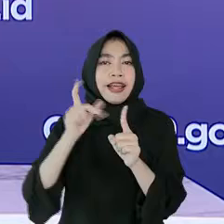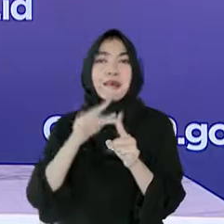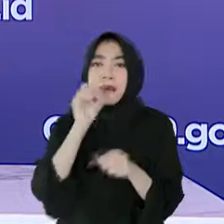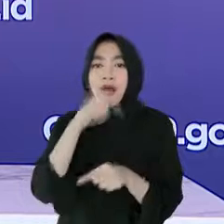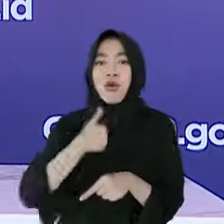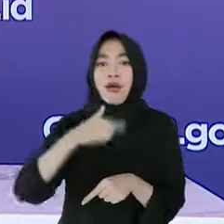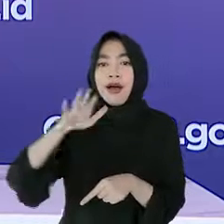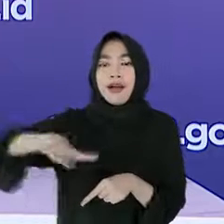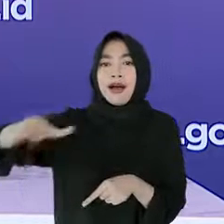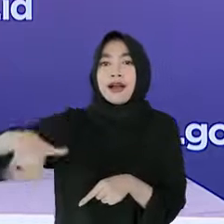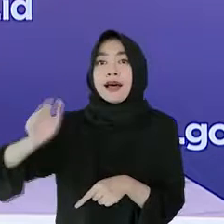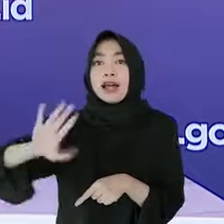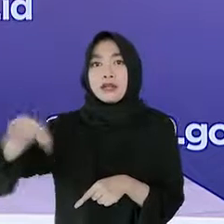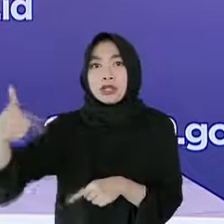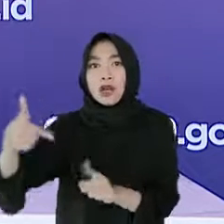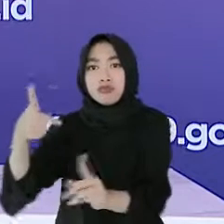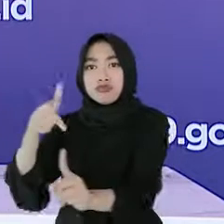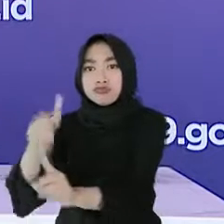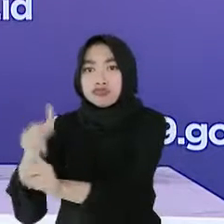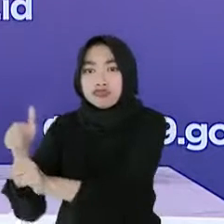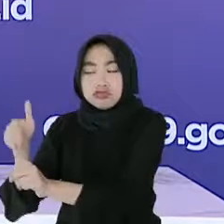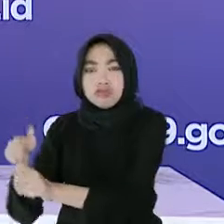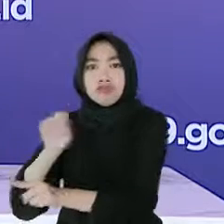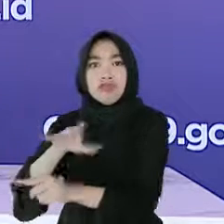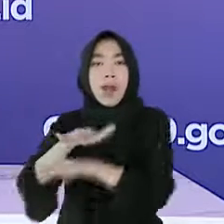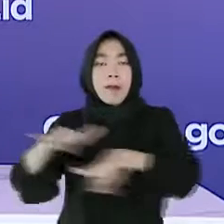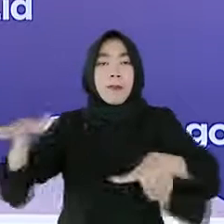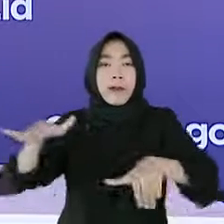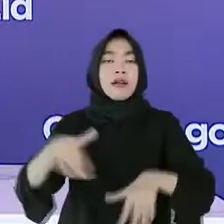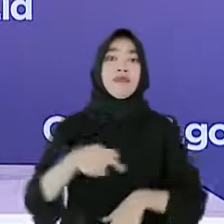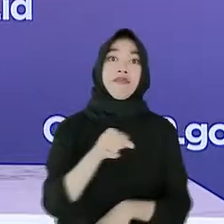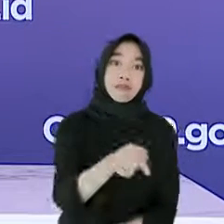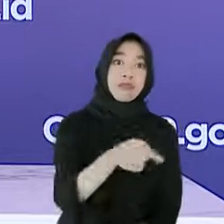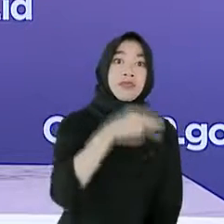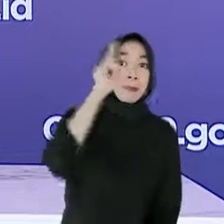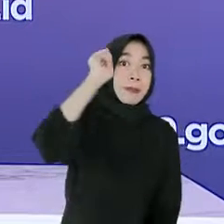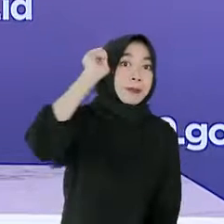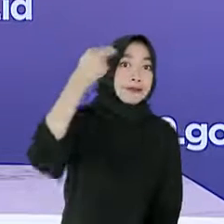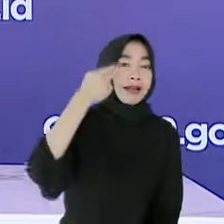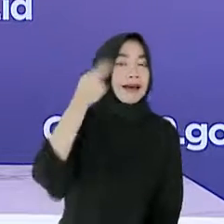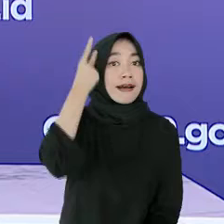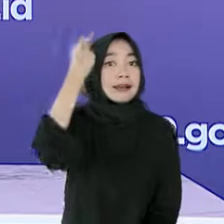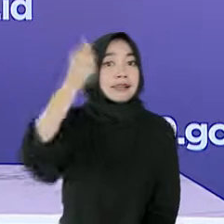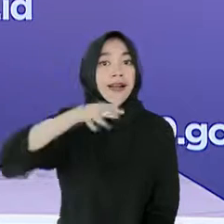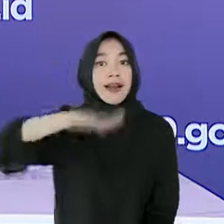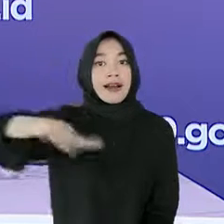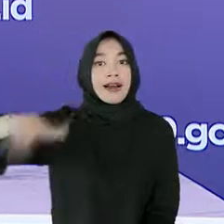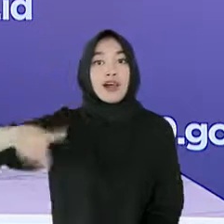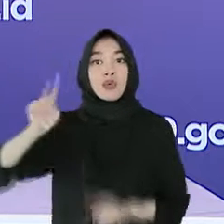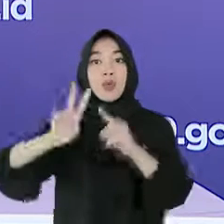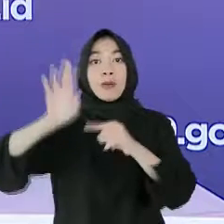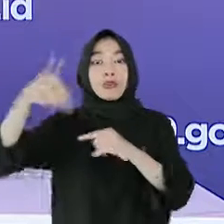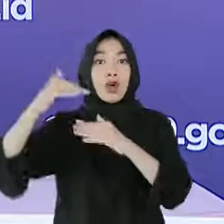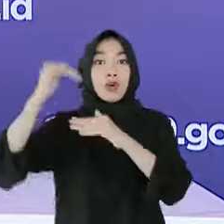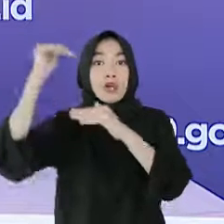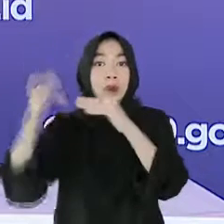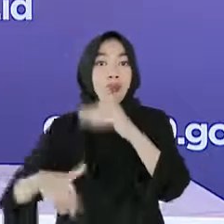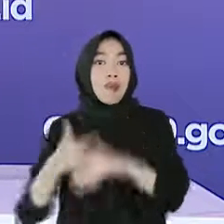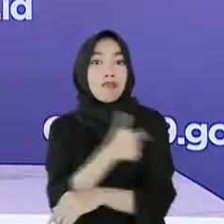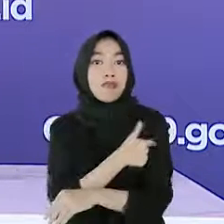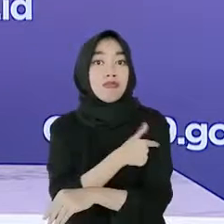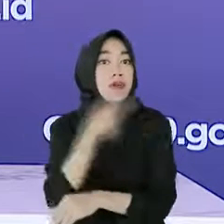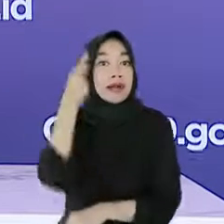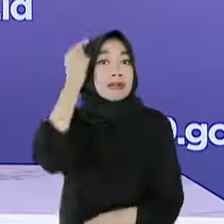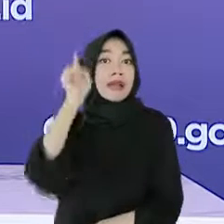respon perlindungan. Apakah pemerintah sudah ada rencana pemberian vaksin Pfizer untuk anak di bawah 12 tahun dalam waktu